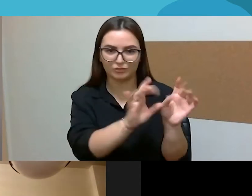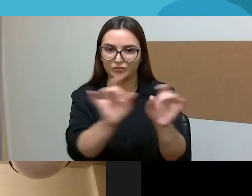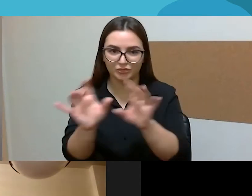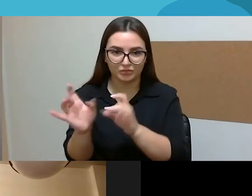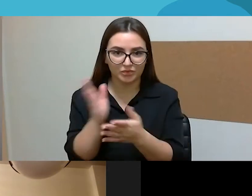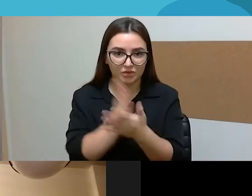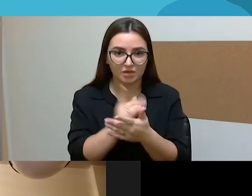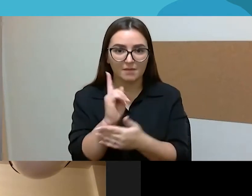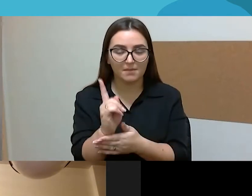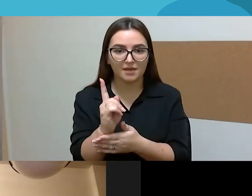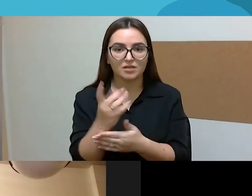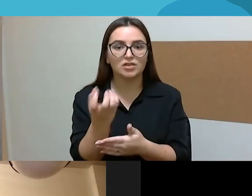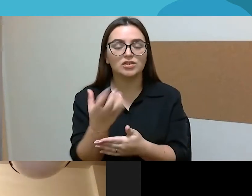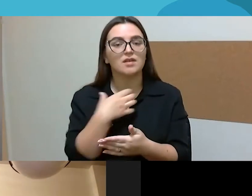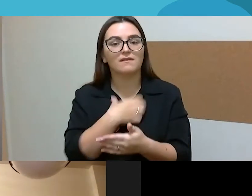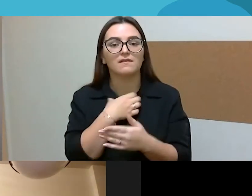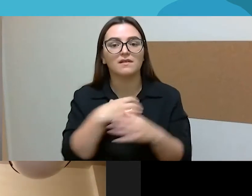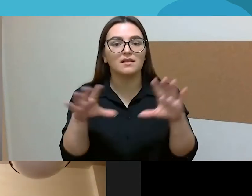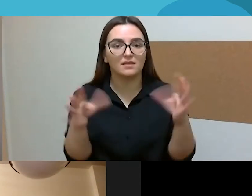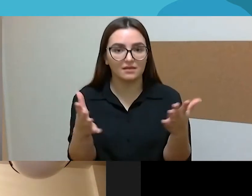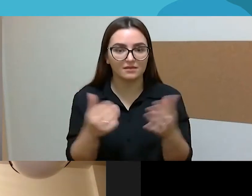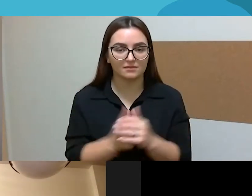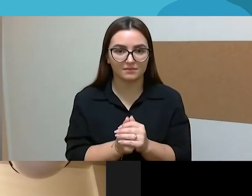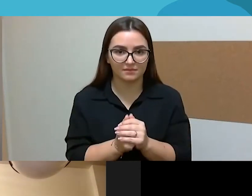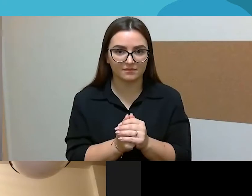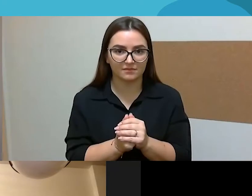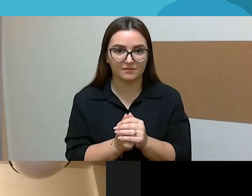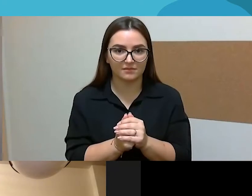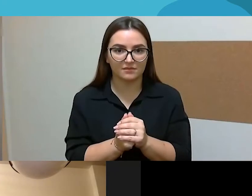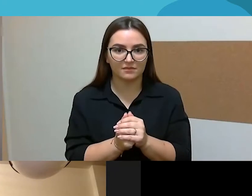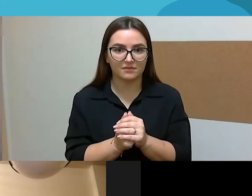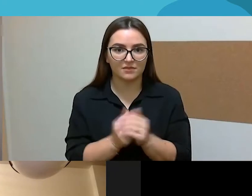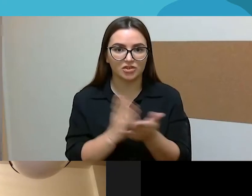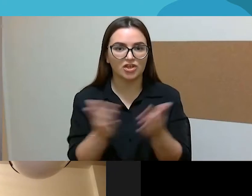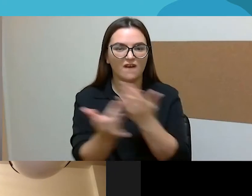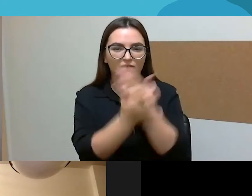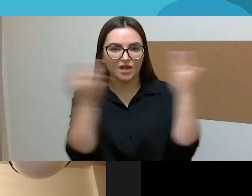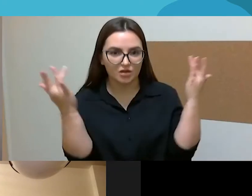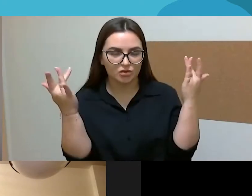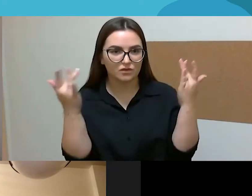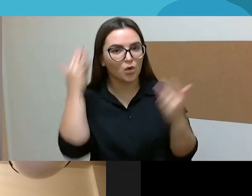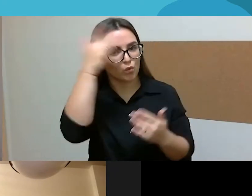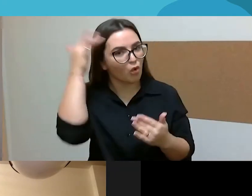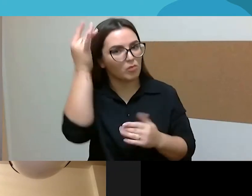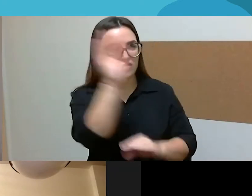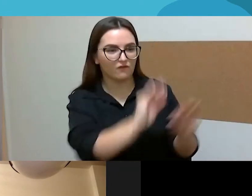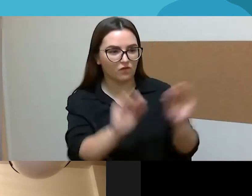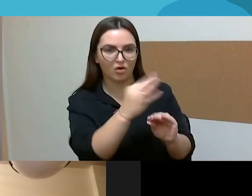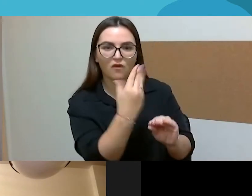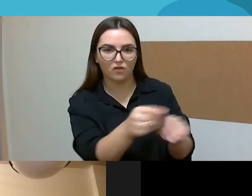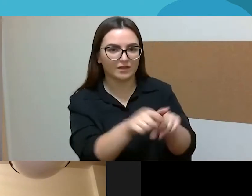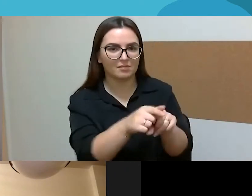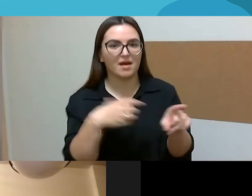kitas dar svarbus dalykas, man atrodo, yra tas viešosios nuomonės formalimas. Ir, Margarita, aš mūsų, kad jūs